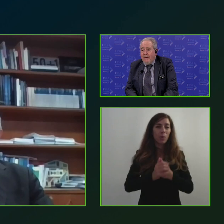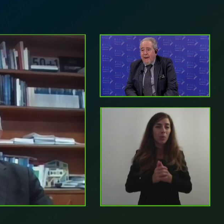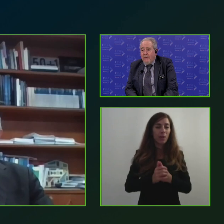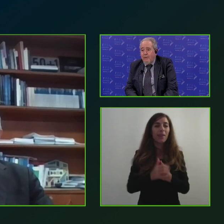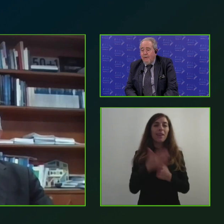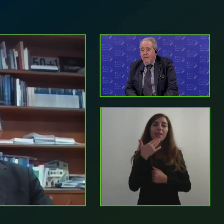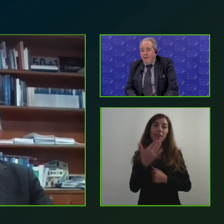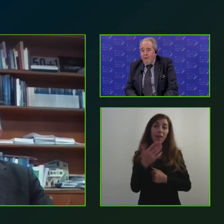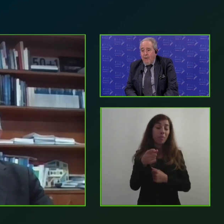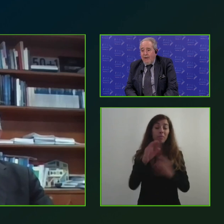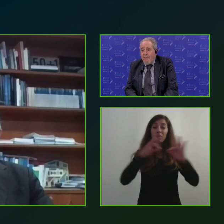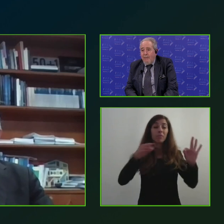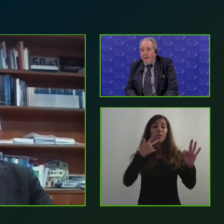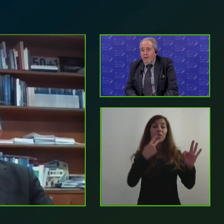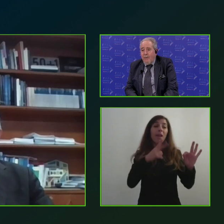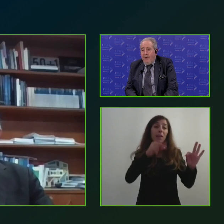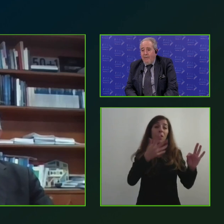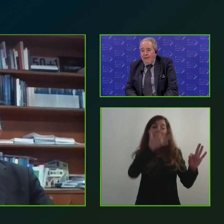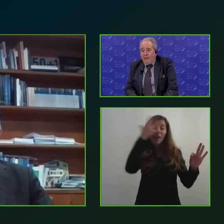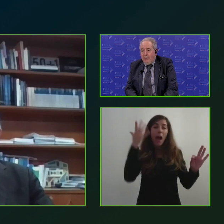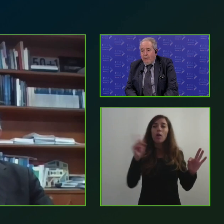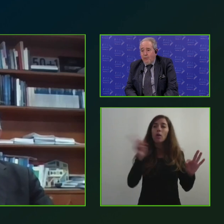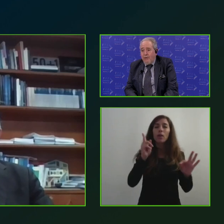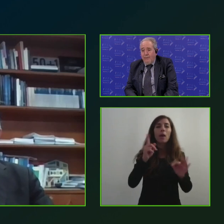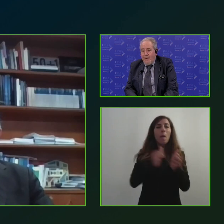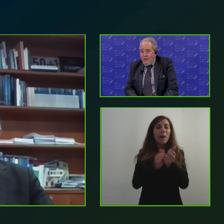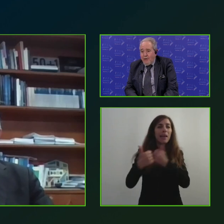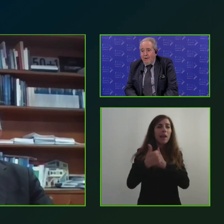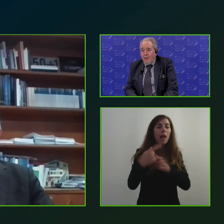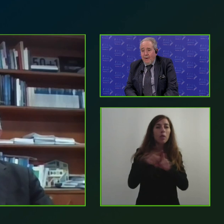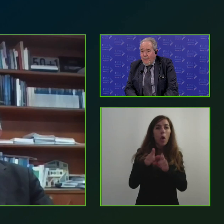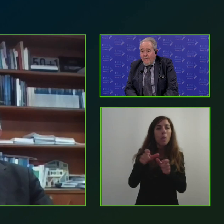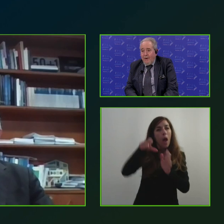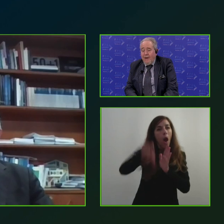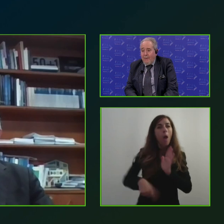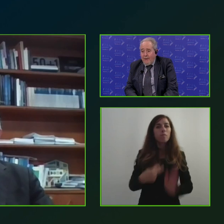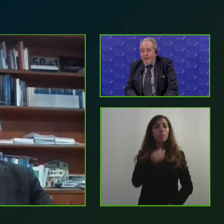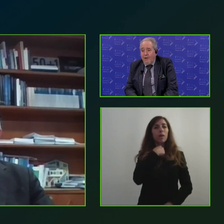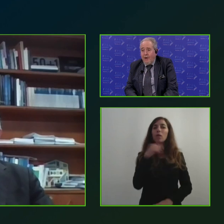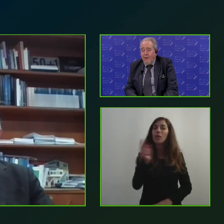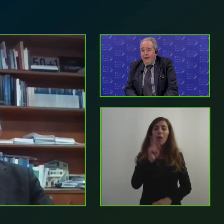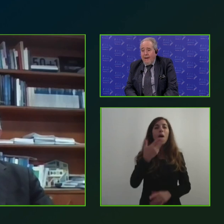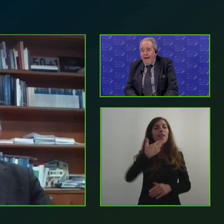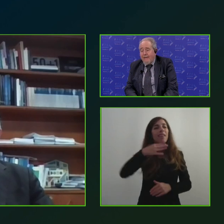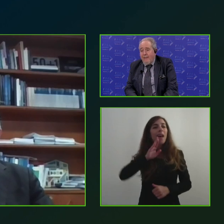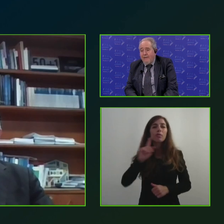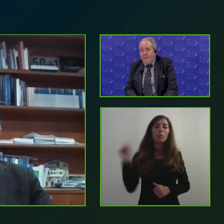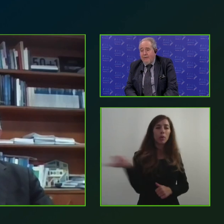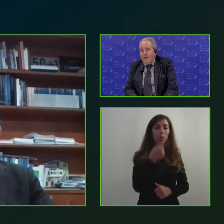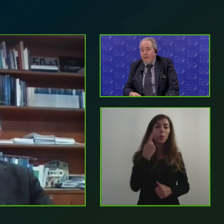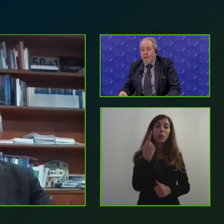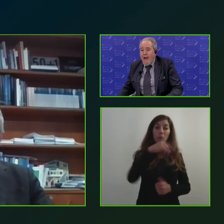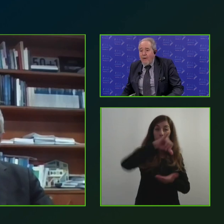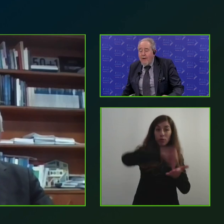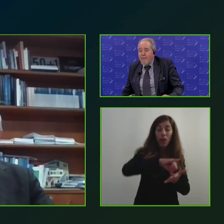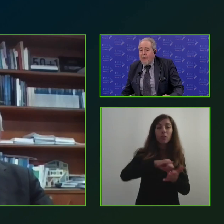il partenariato non è un adempimento ma è un vantaggio per tutti per il centro per la periferia per il territorio grazie Massimo